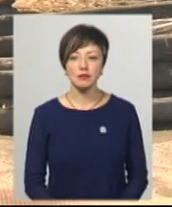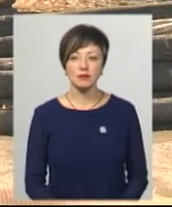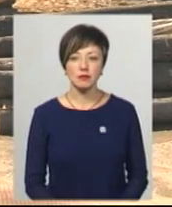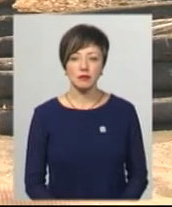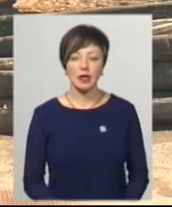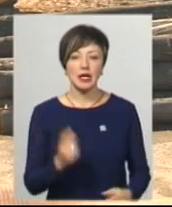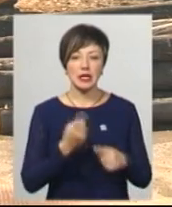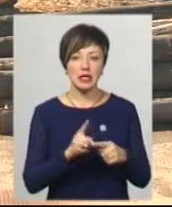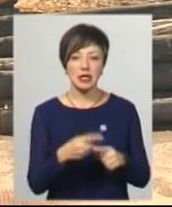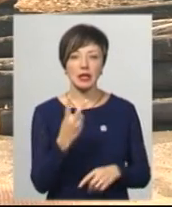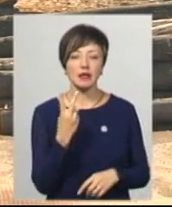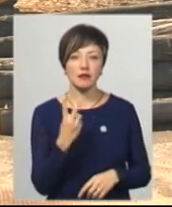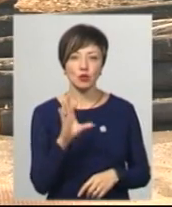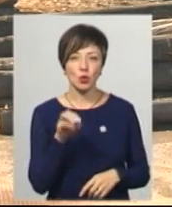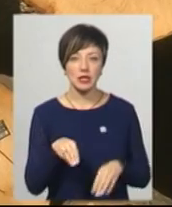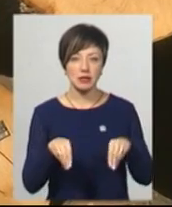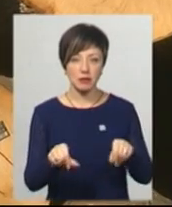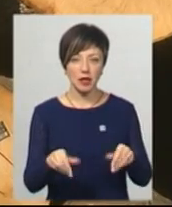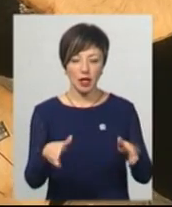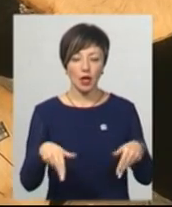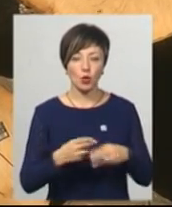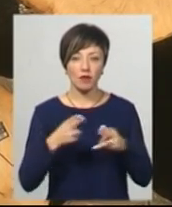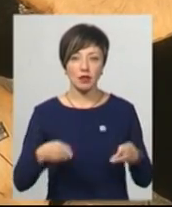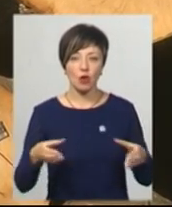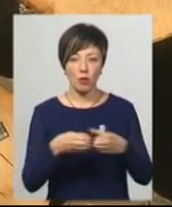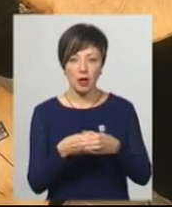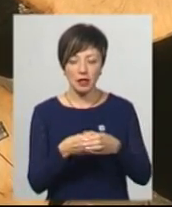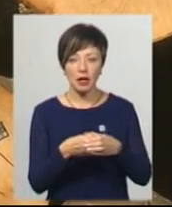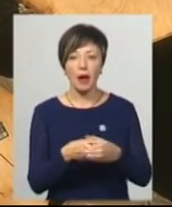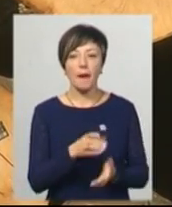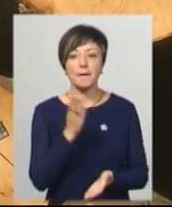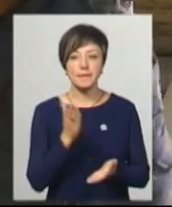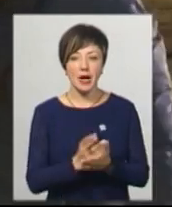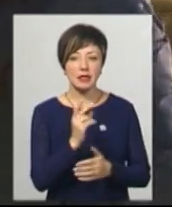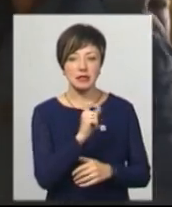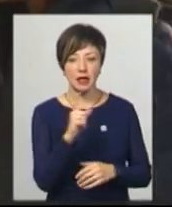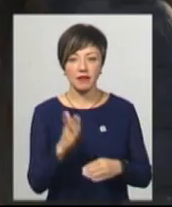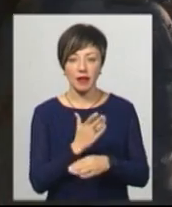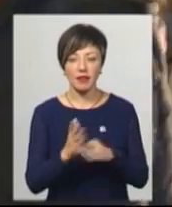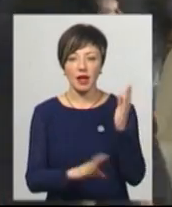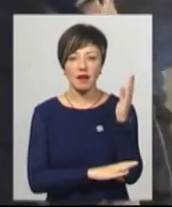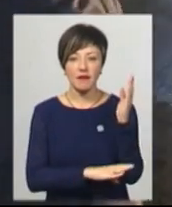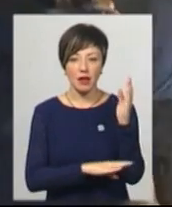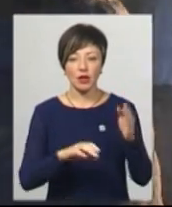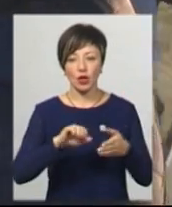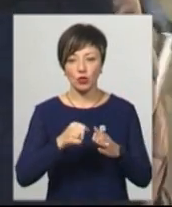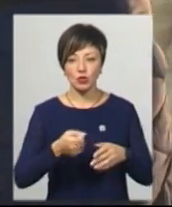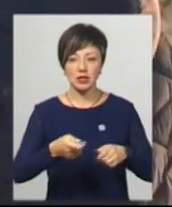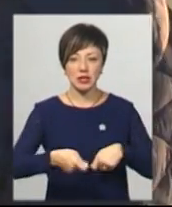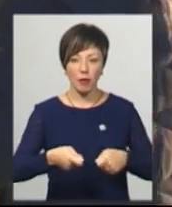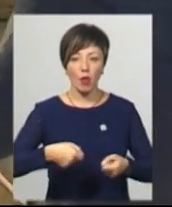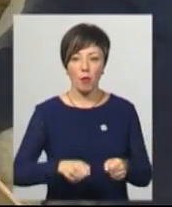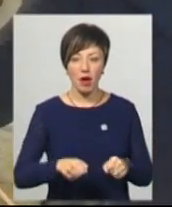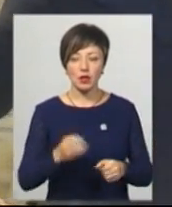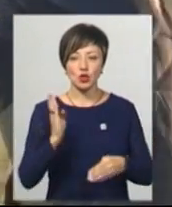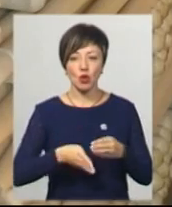На цих двох сотках землі Дунаєвецької громади приватний підприємець Анатолій Качуровський має цех із виготовлення дерев'яних ручок до сап, лопат, сокір. З його